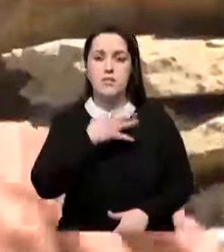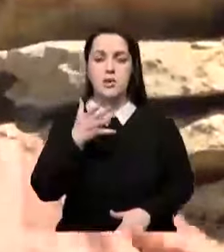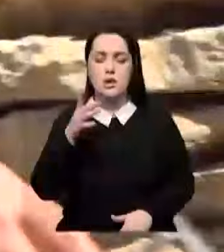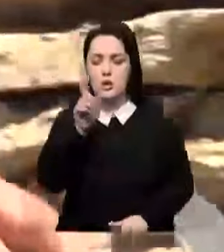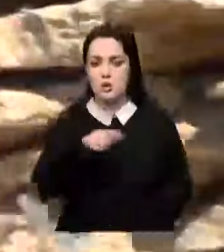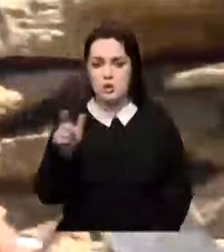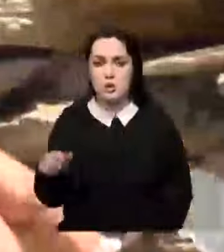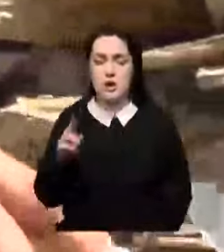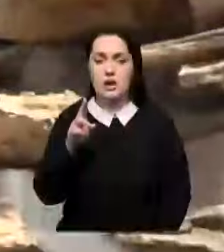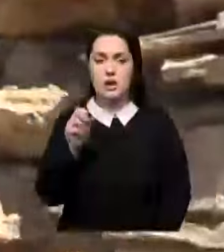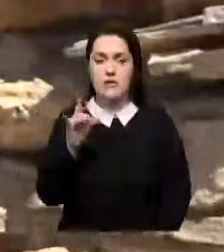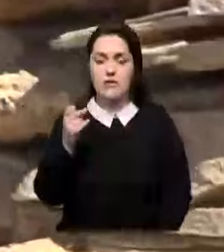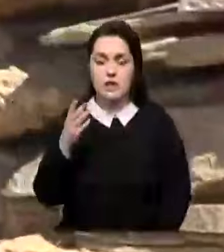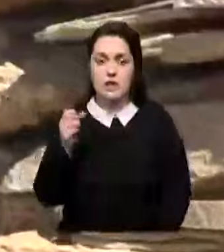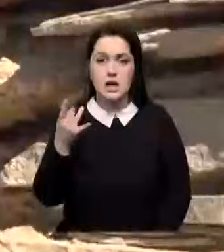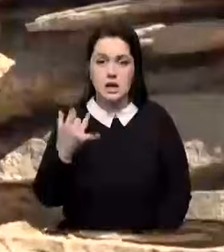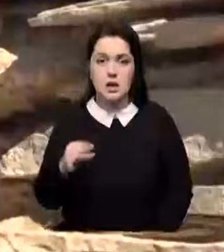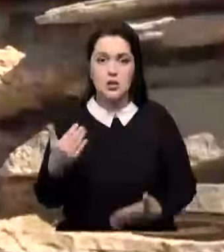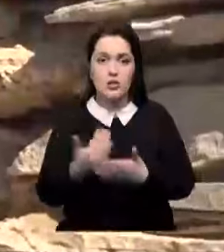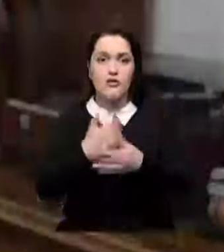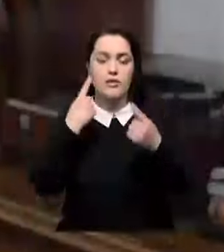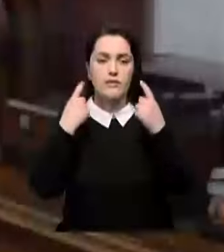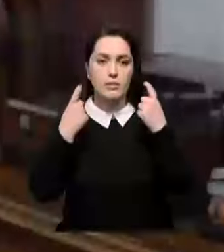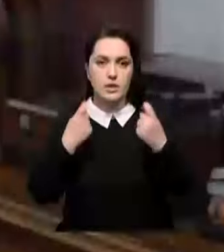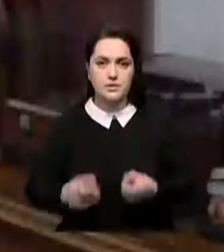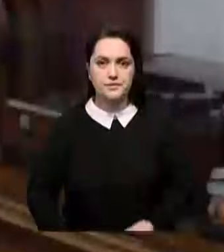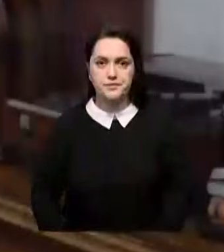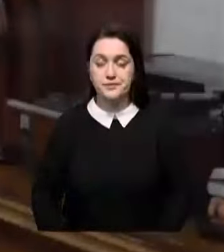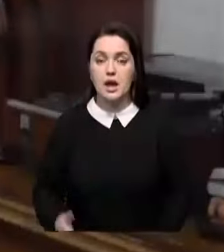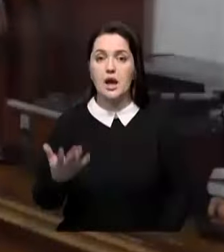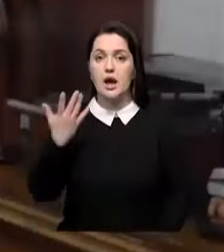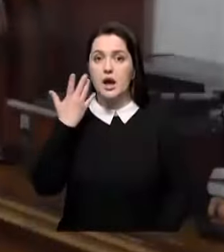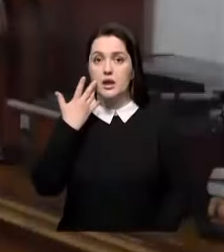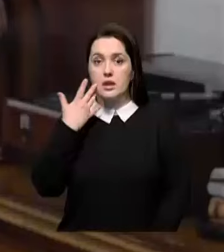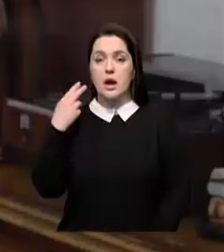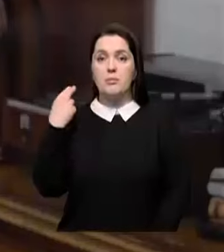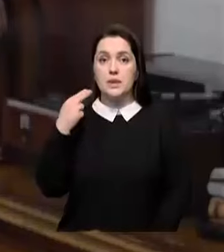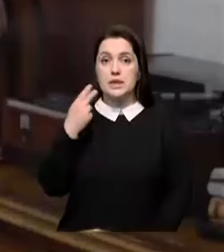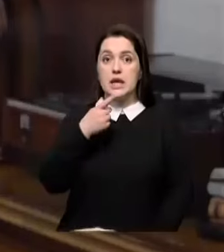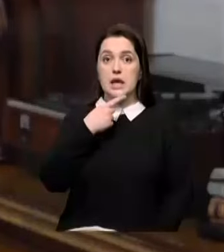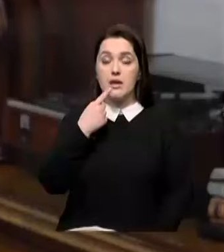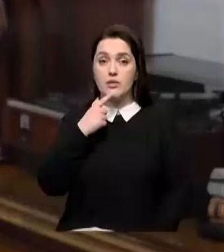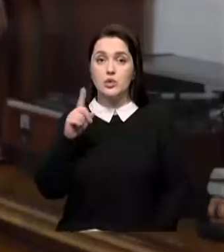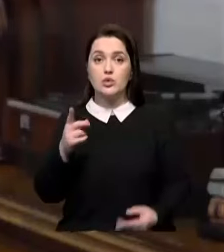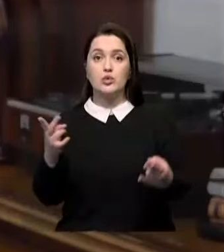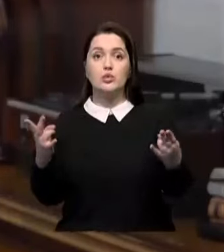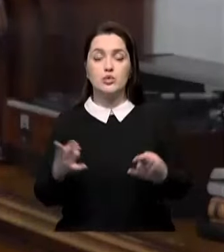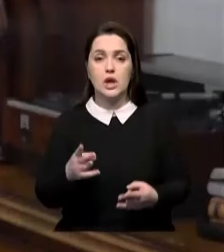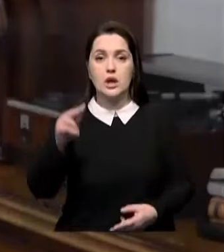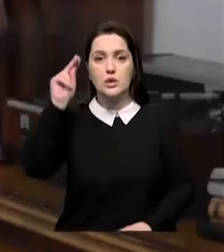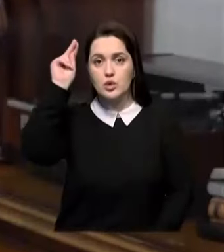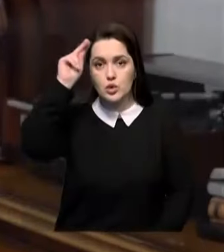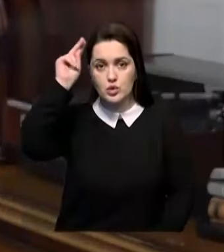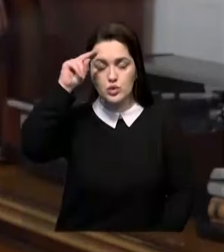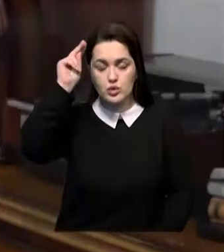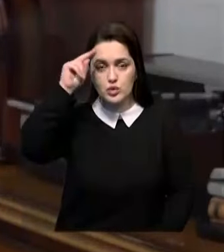караван-сараев до сих пор дают ученым новую информацию. Когда наш президент говорит, что надо взяться, надо изучить,